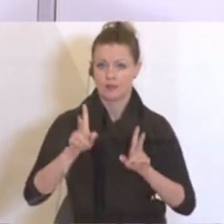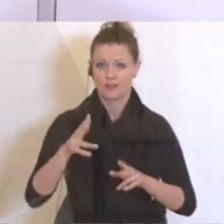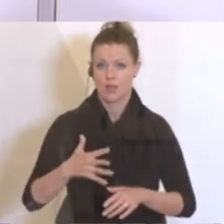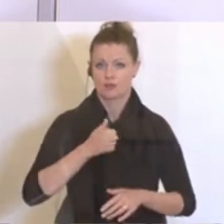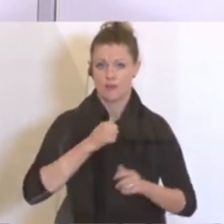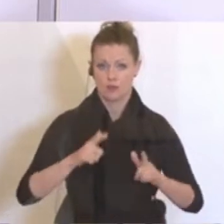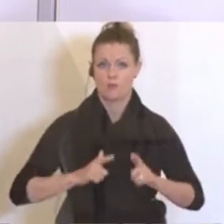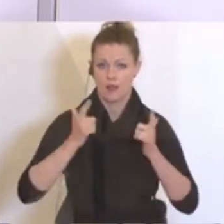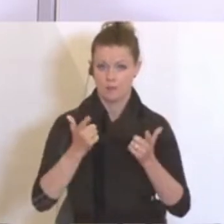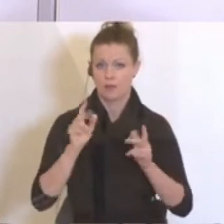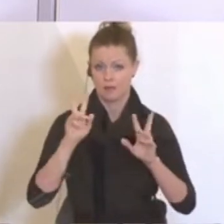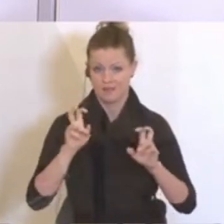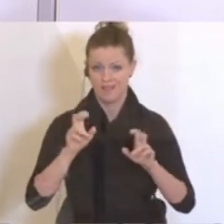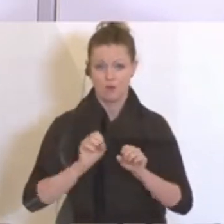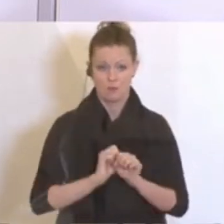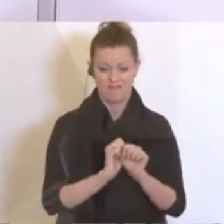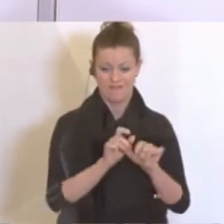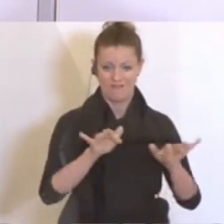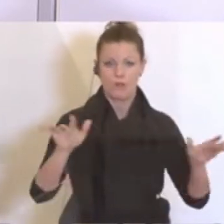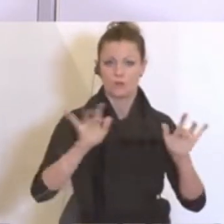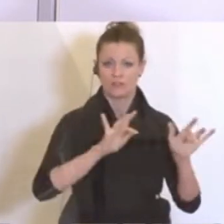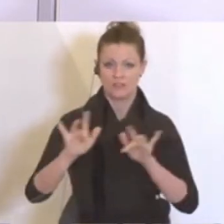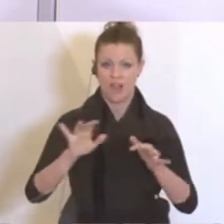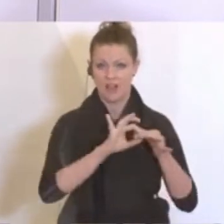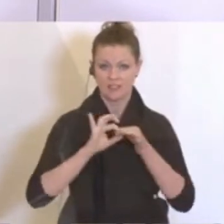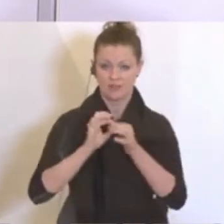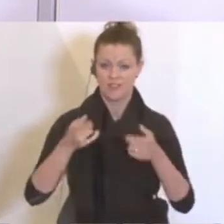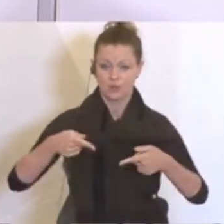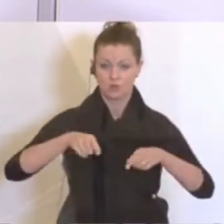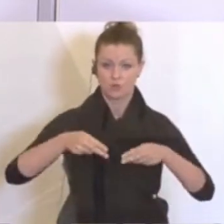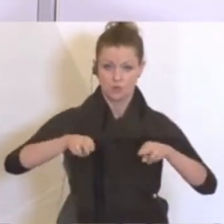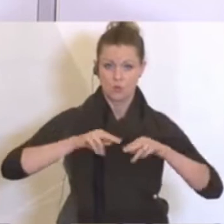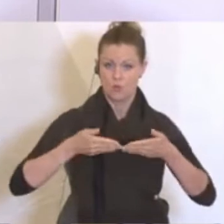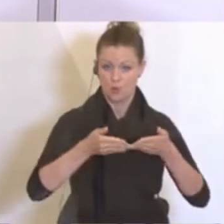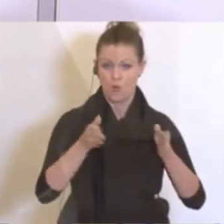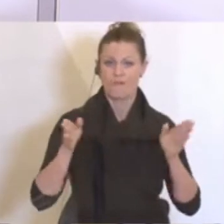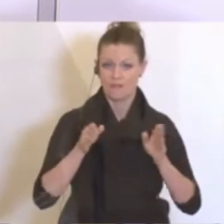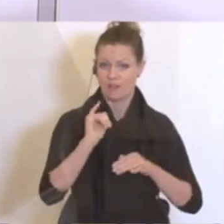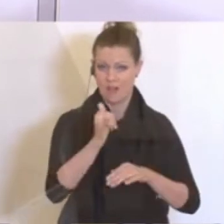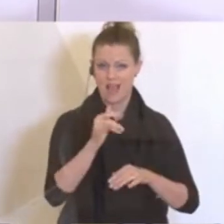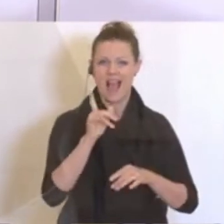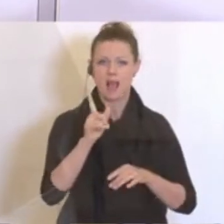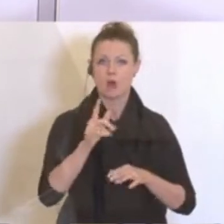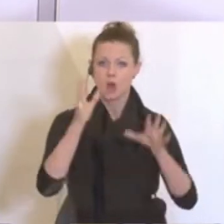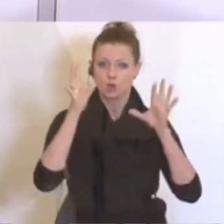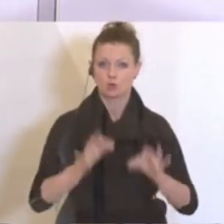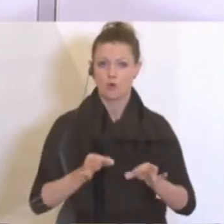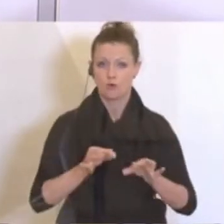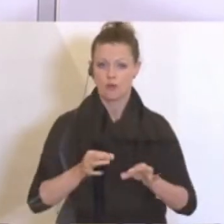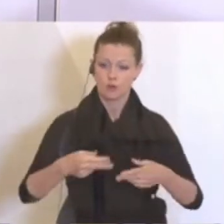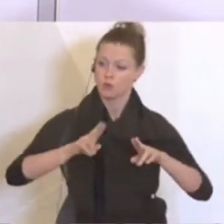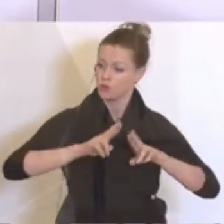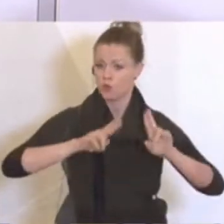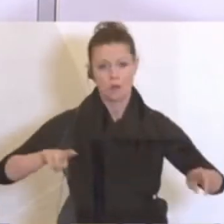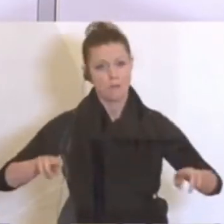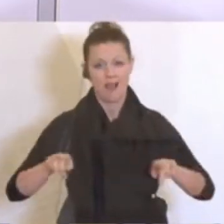wo das Virus mitten in unserer Gesellschaft ist, wir wieder hochfahren, aber natürlich nicht sofort der Zustand wieder hergestellt